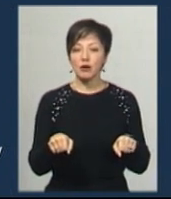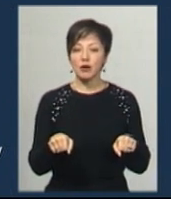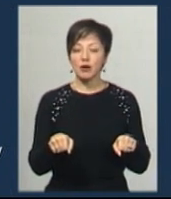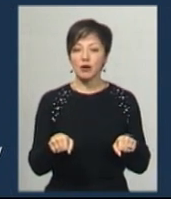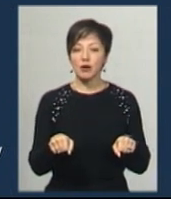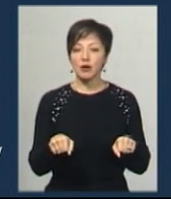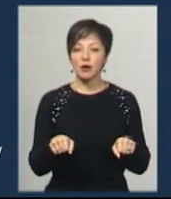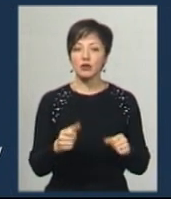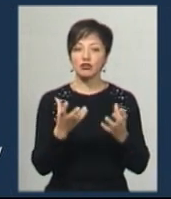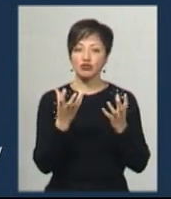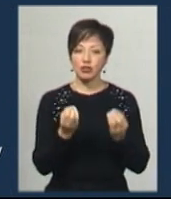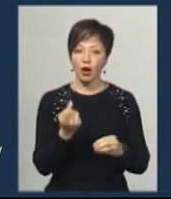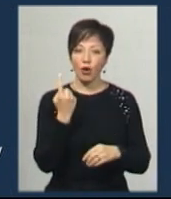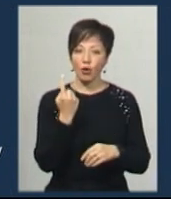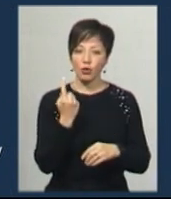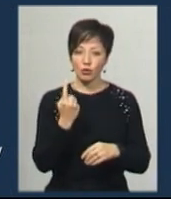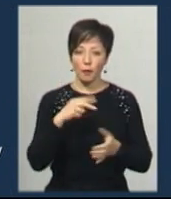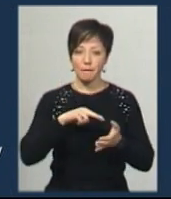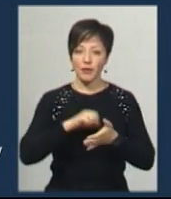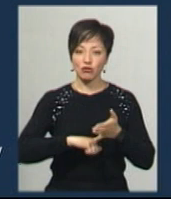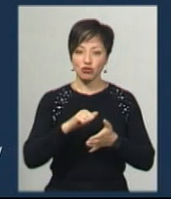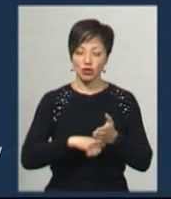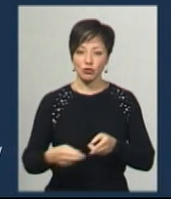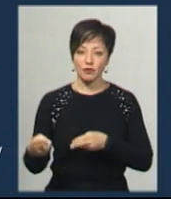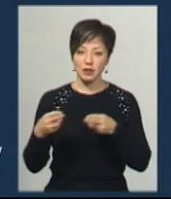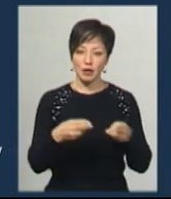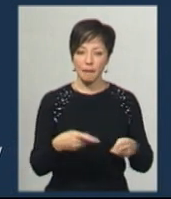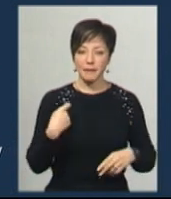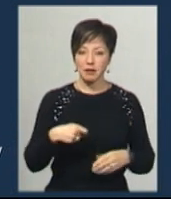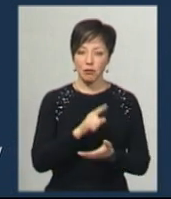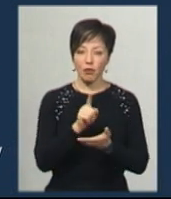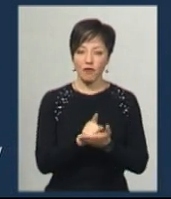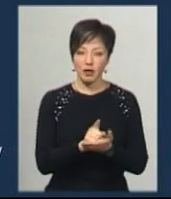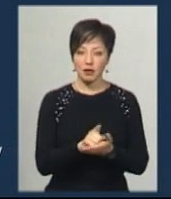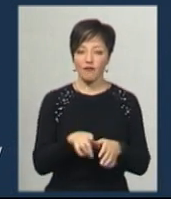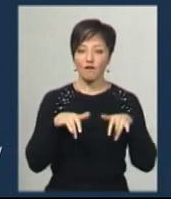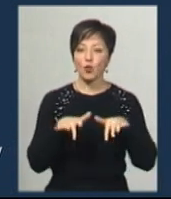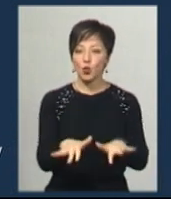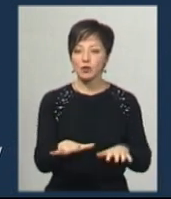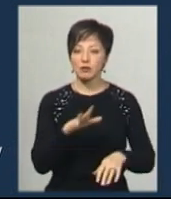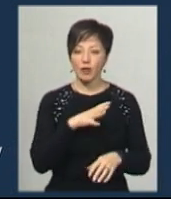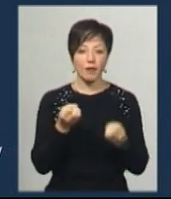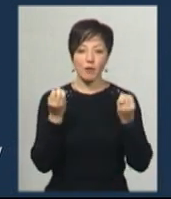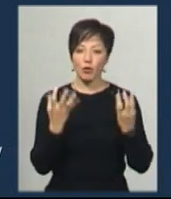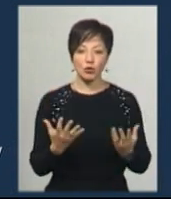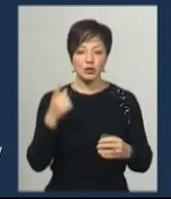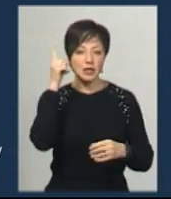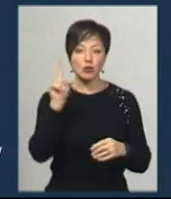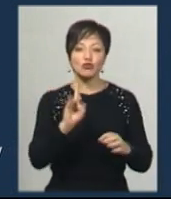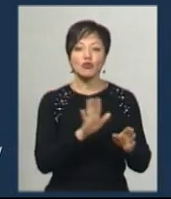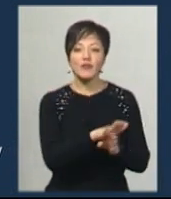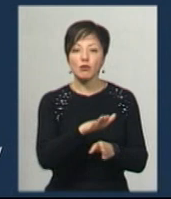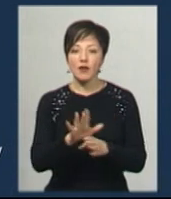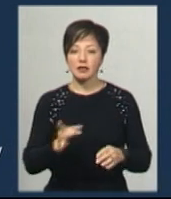інспектаційну функцію у візиті президента, адже президент повинен тримати руку на пульсі і не просто знати зі слів, що відбувається в